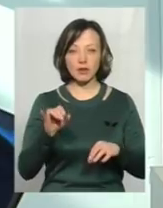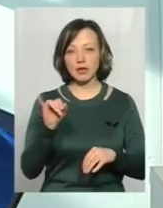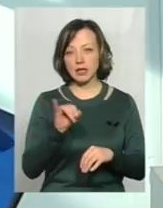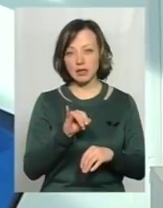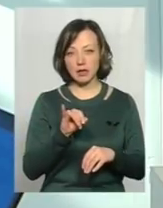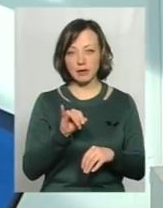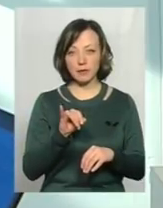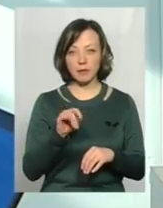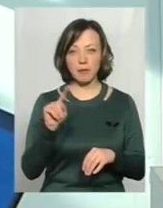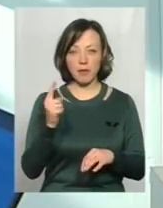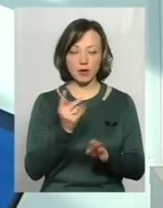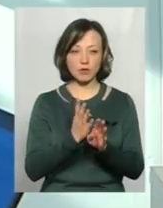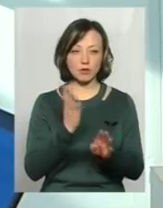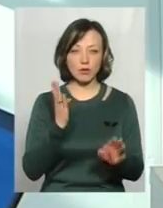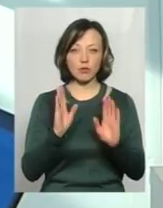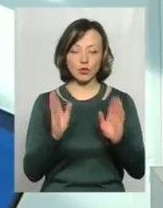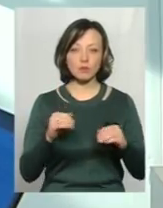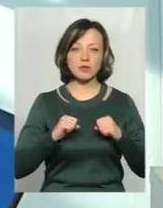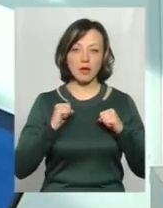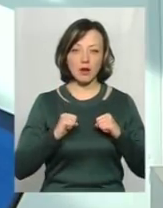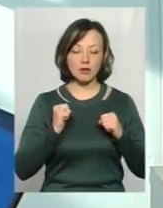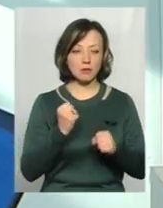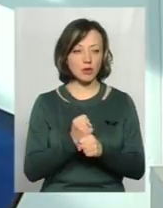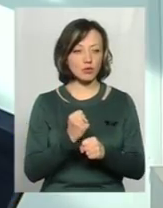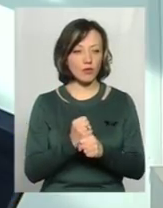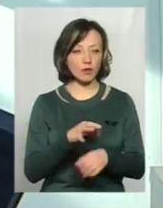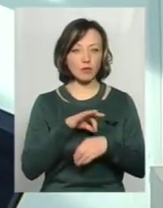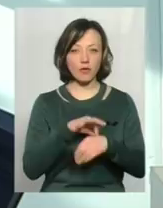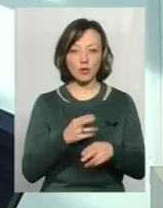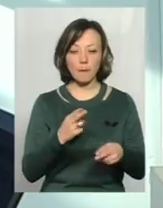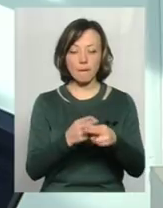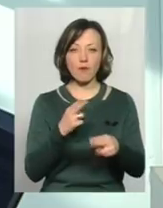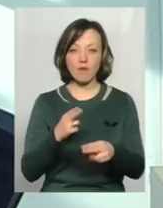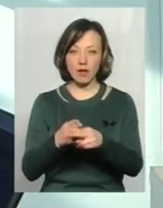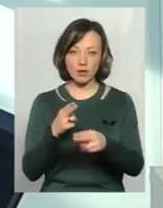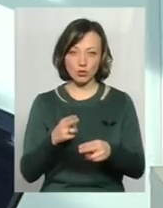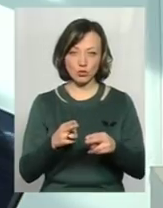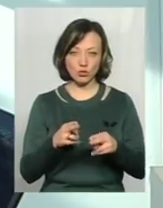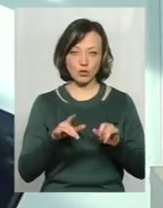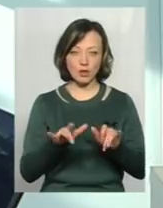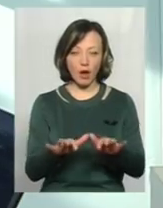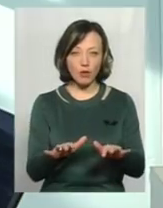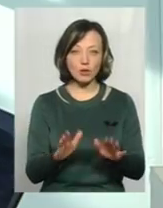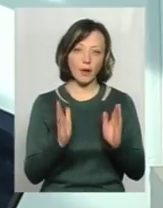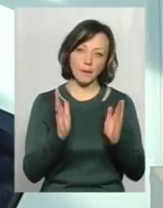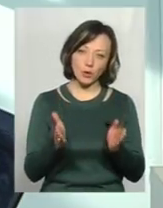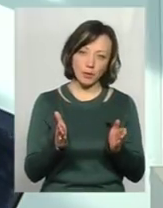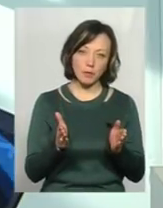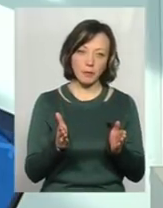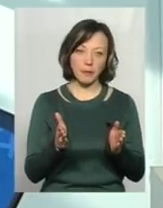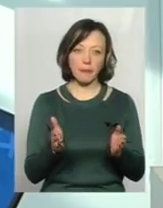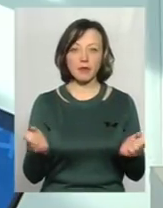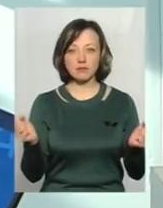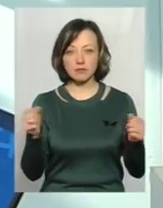І, ну, перш за все, ми будемо старатися працювати і проводити профілактичні заходи, ми будемо збирати їх,